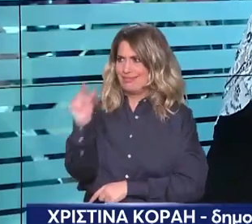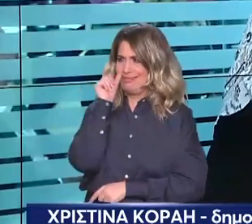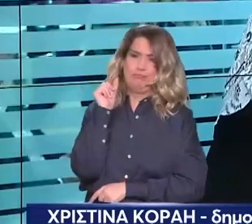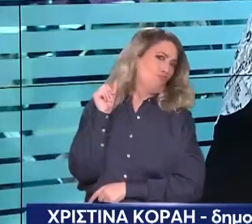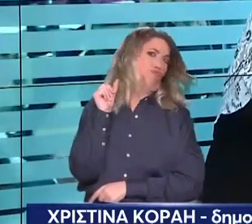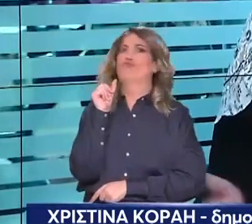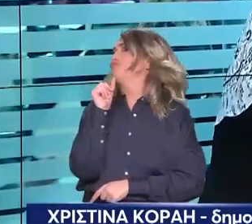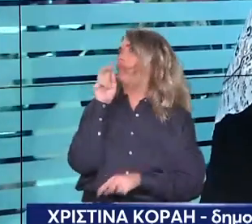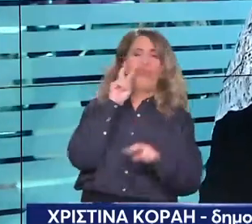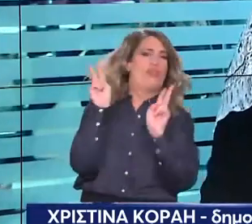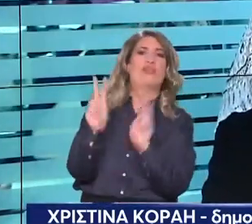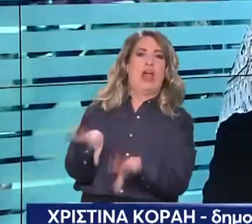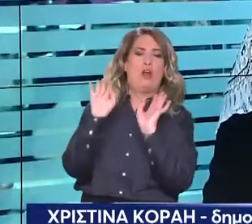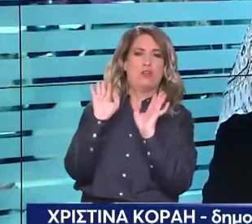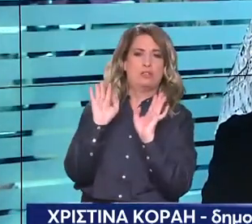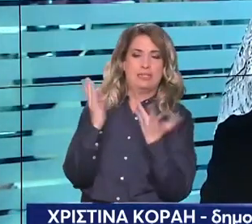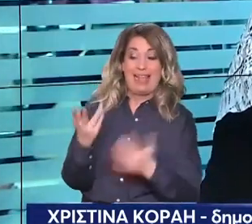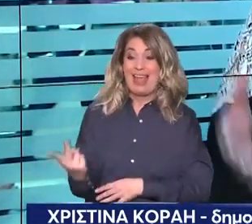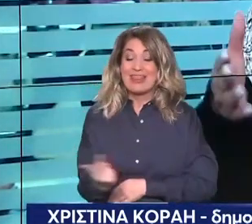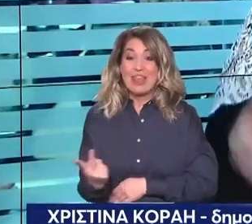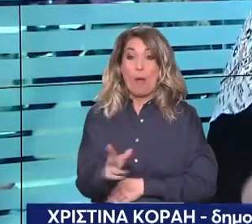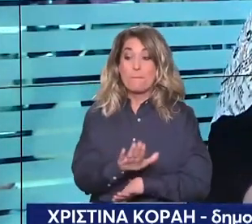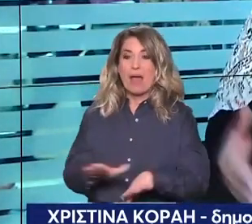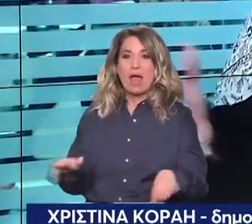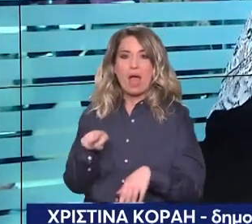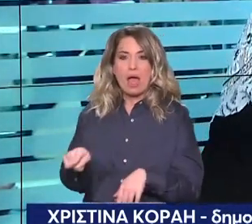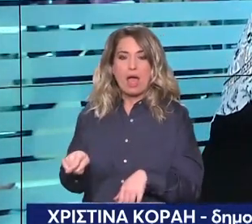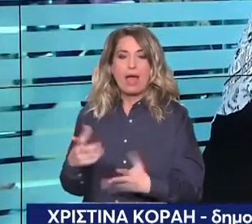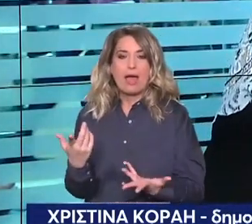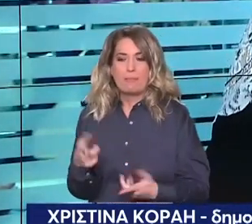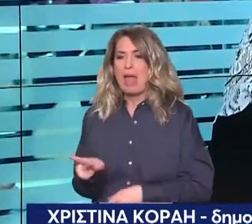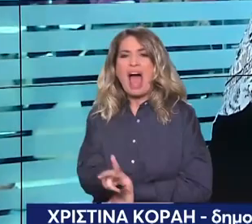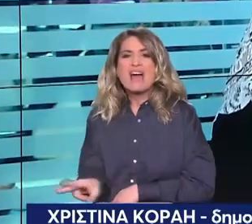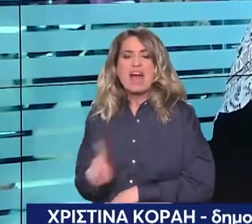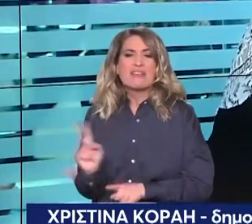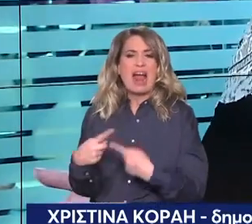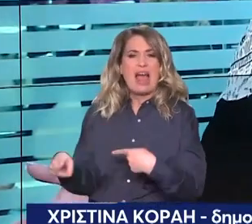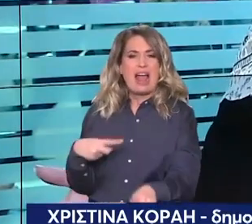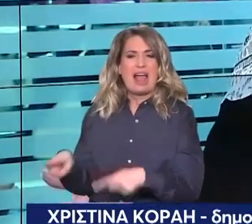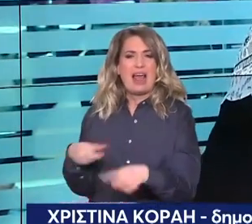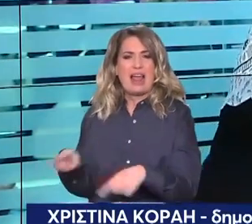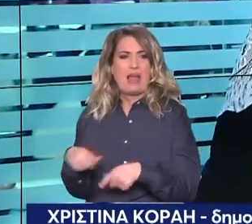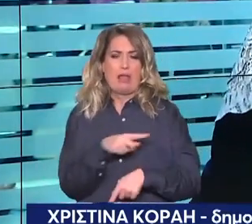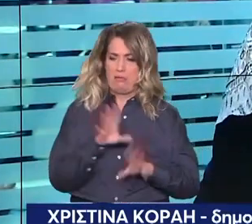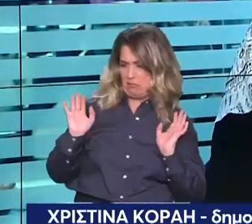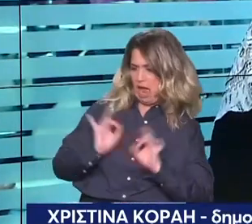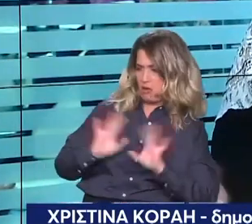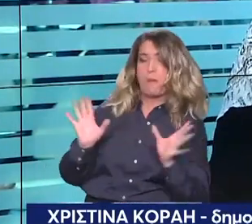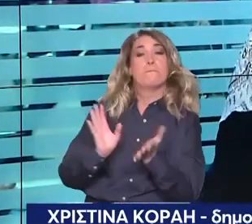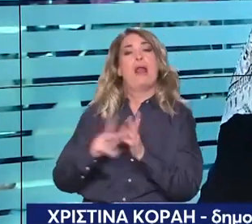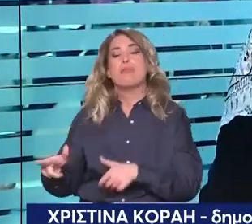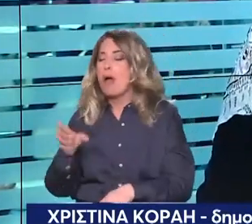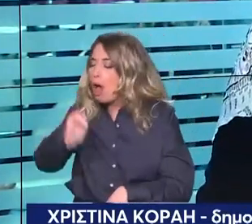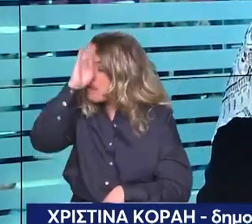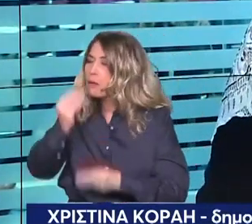που δεν έχουν καμία σχέση τα δύο παιδιά δεν είναι ούτε αδέρφια δεν έχουν ούτε γονείς. Αν ένα από τα δύο παιδιά χτυπήσει και το πάνε σε ένα νοσοκομείο δεν